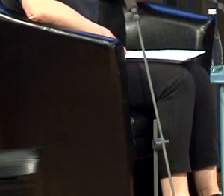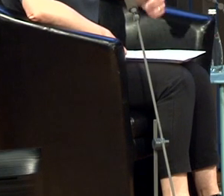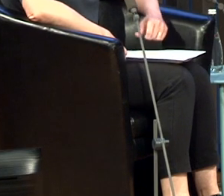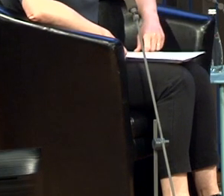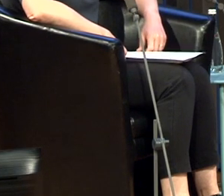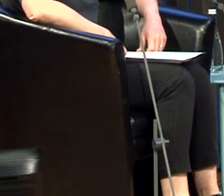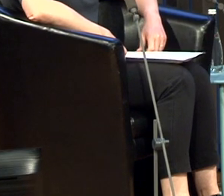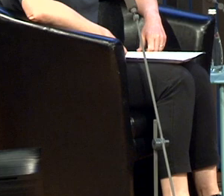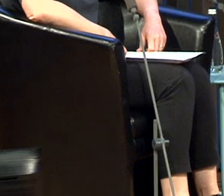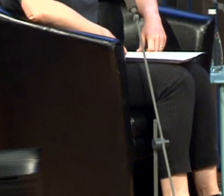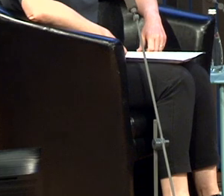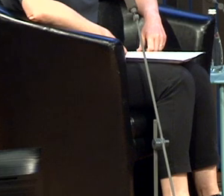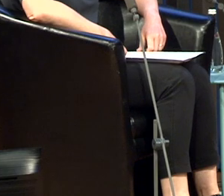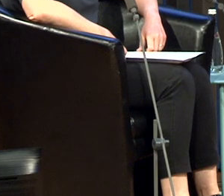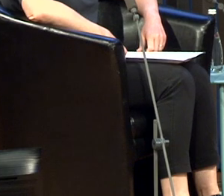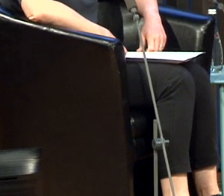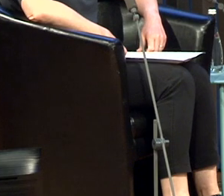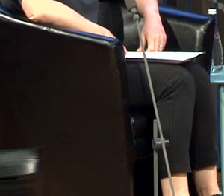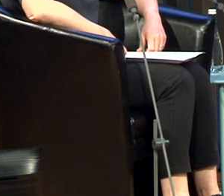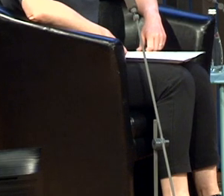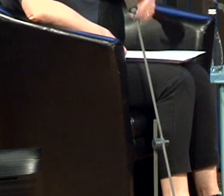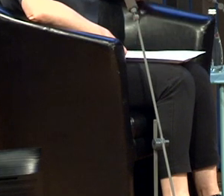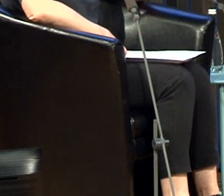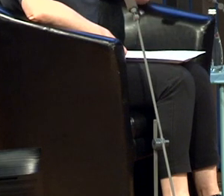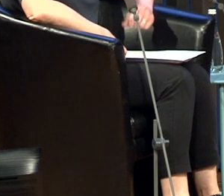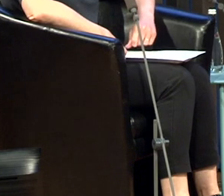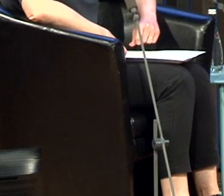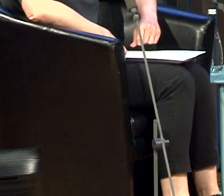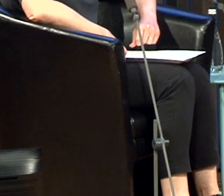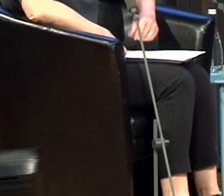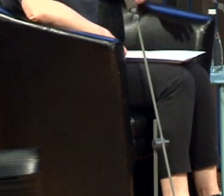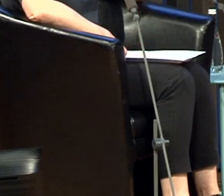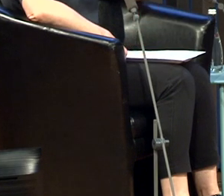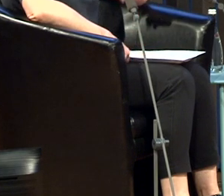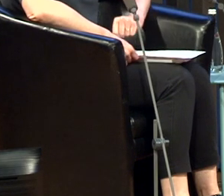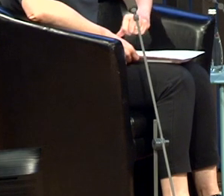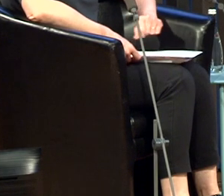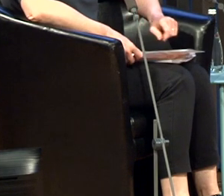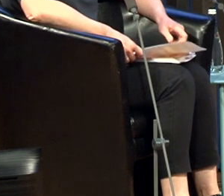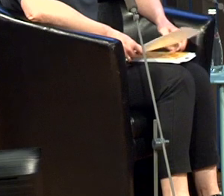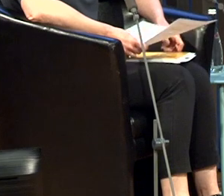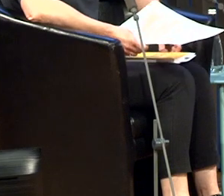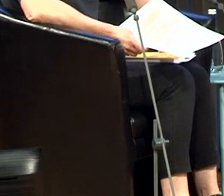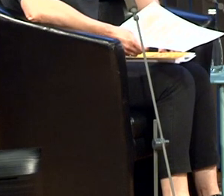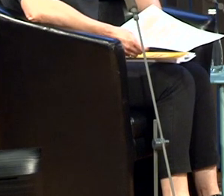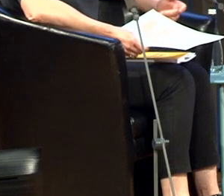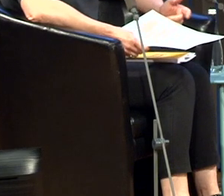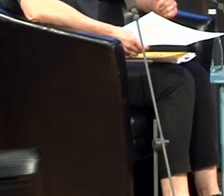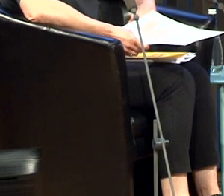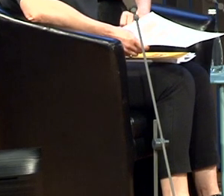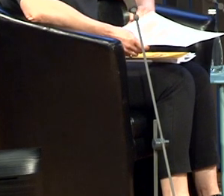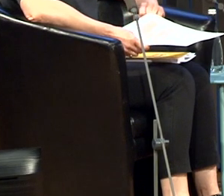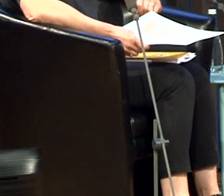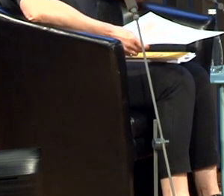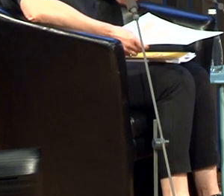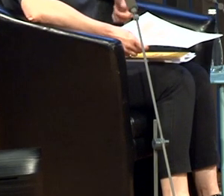pour cette soirée sur les troubles du comportement alimentaire. Vous êtes l'auteur du livre présenté ici, Guérir de